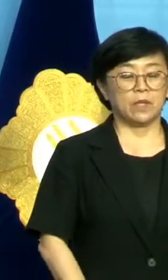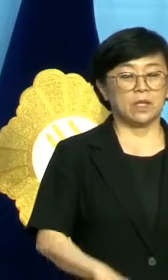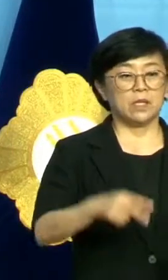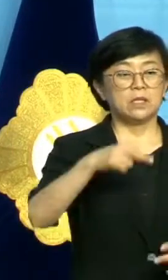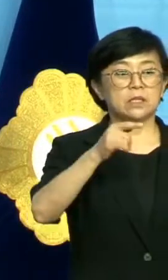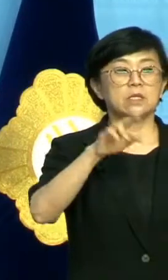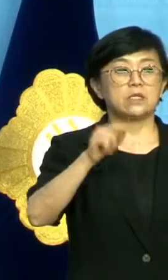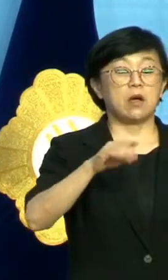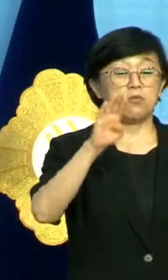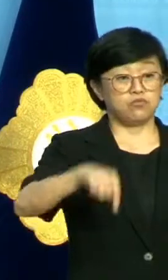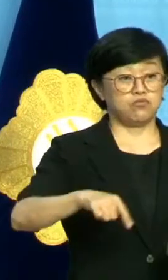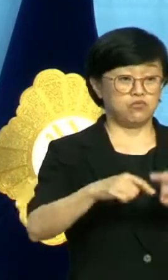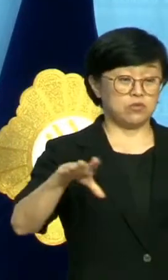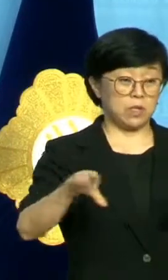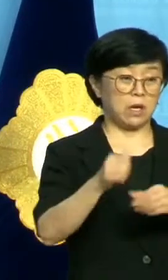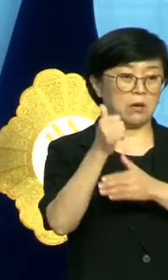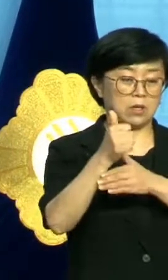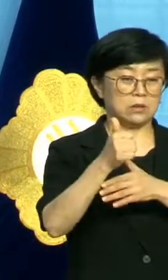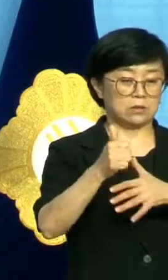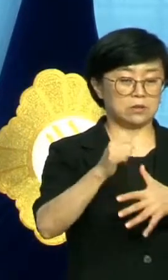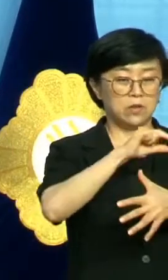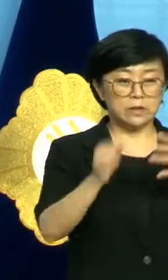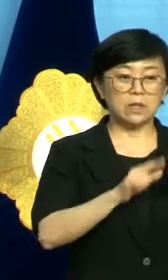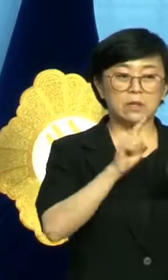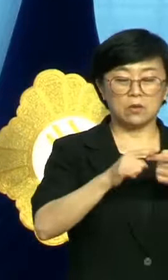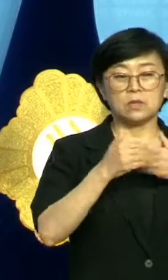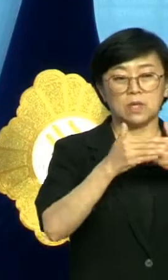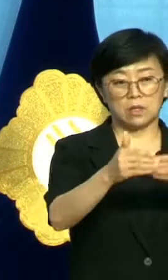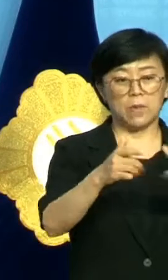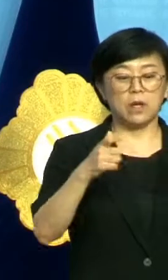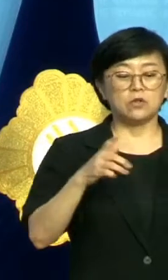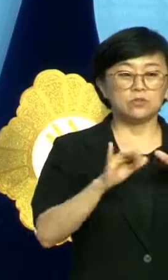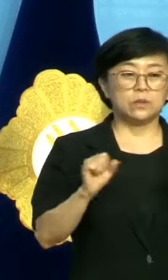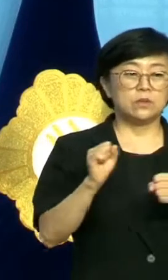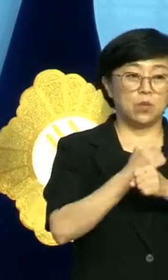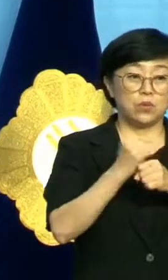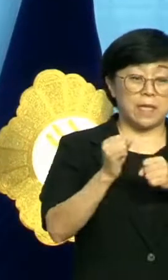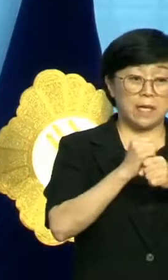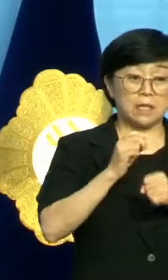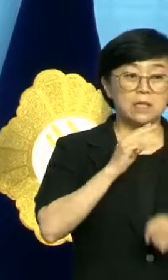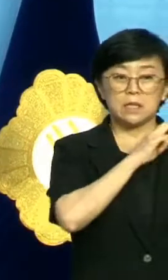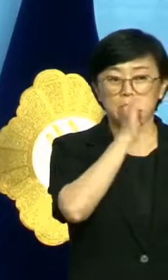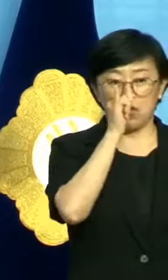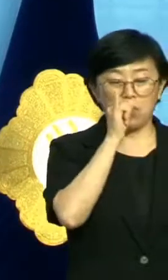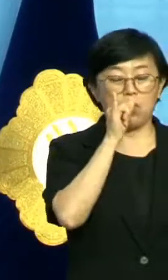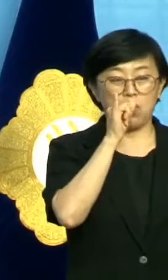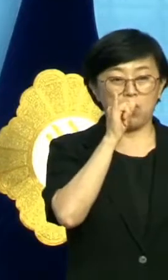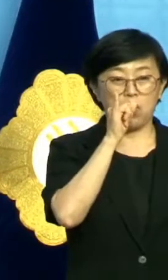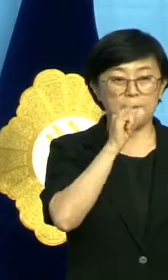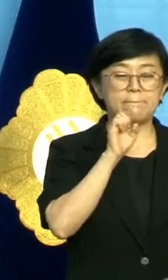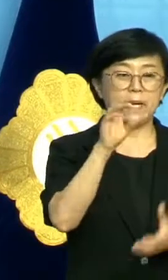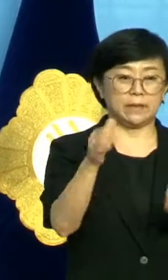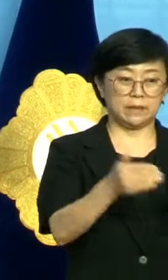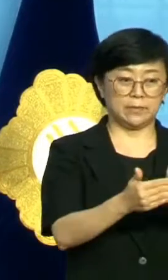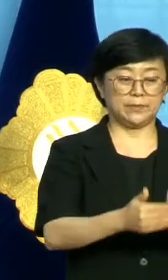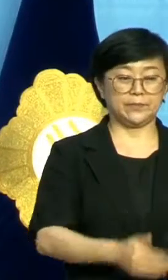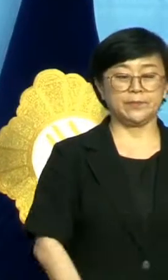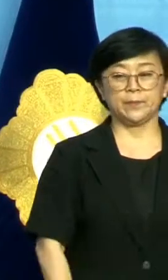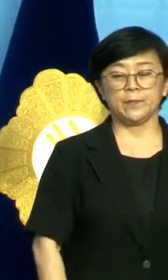장관은 원칙과 절차를 지켰다고 했지만 저와 주민은 조작 의혹 해결이 먼저라고 응답했습니다.